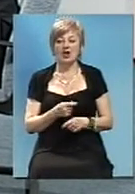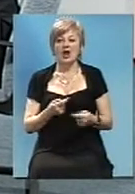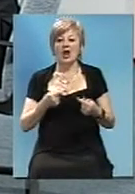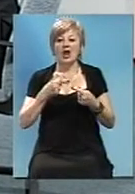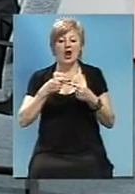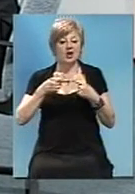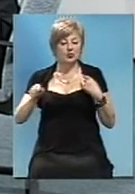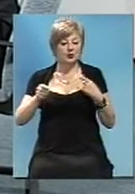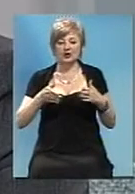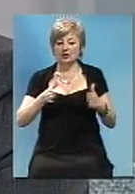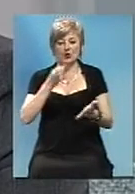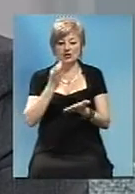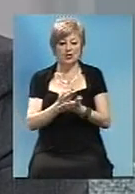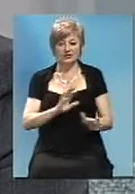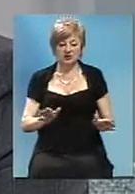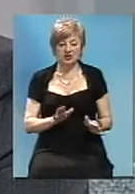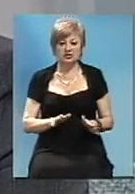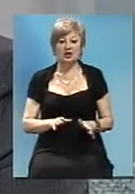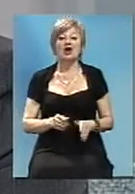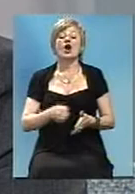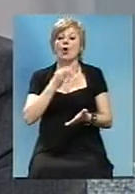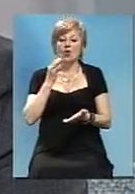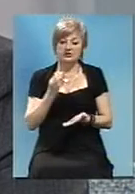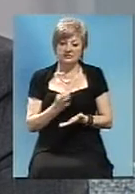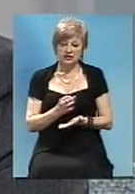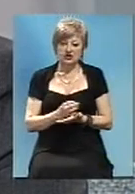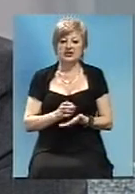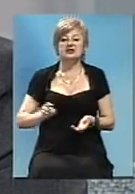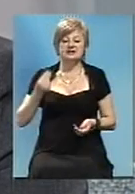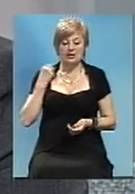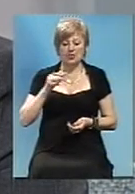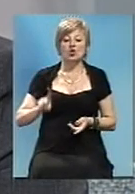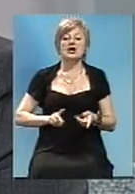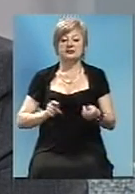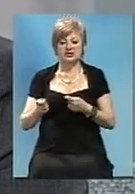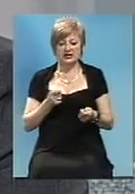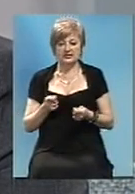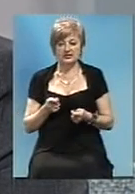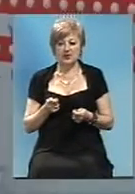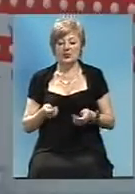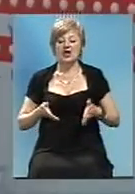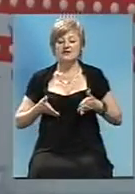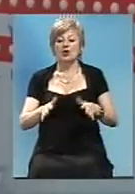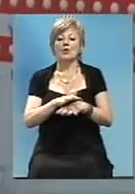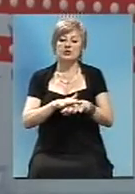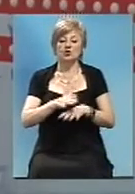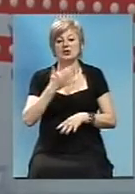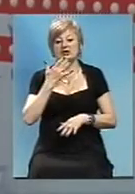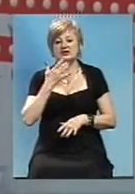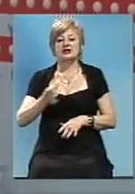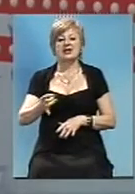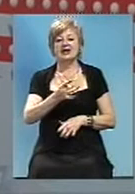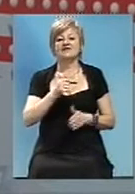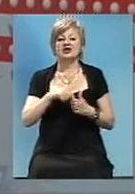несете відповідальності? Несете відповідальність запорізькій адміністрації? Дороги міжнародного, національного, регіонального